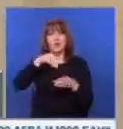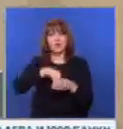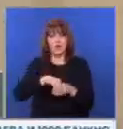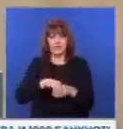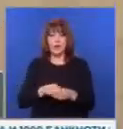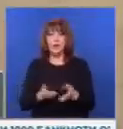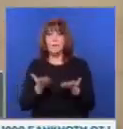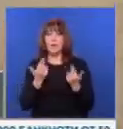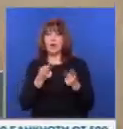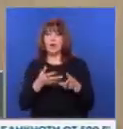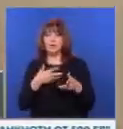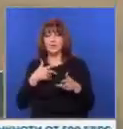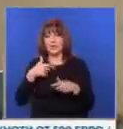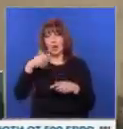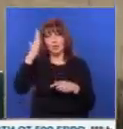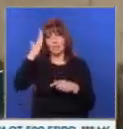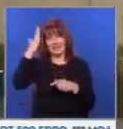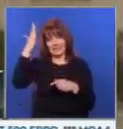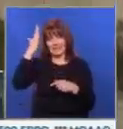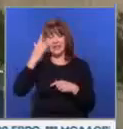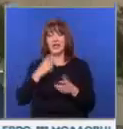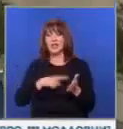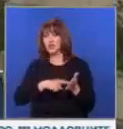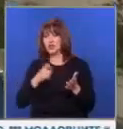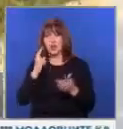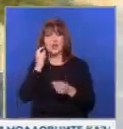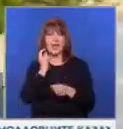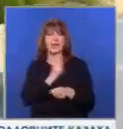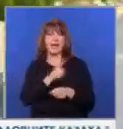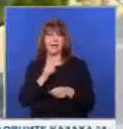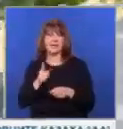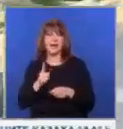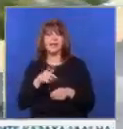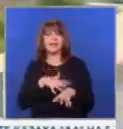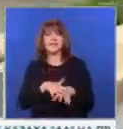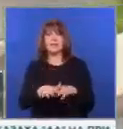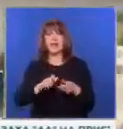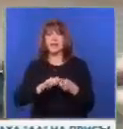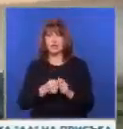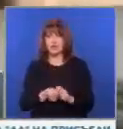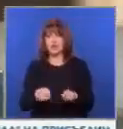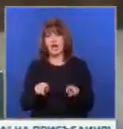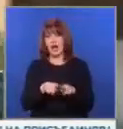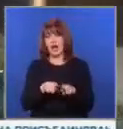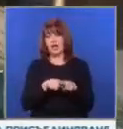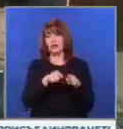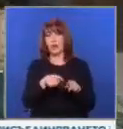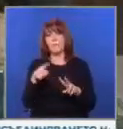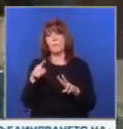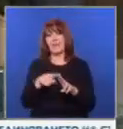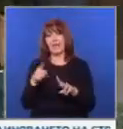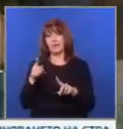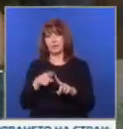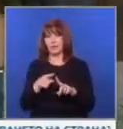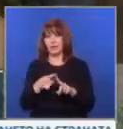Сдружението поискаха от министра на вътрешните работи по-строги санкции за системните нарушители, какъвто е бил и подсъдимият Петър Тодоров.